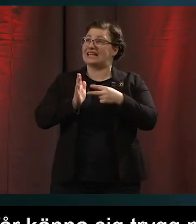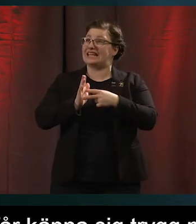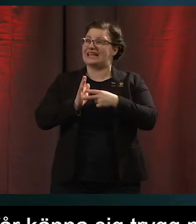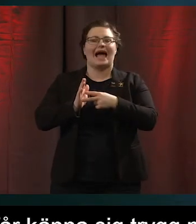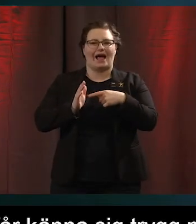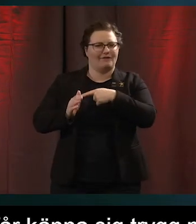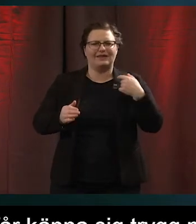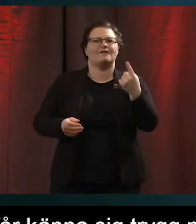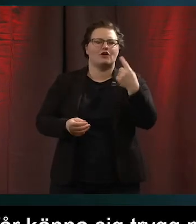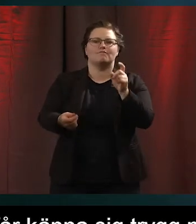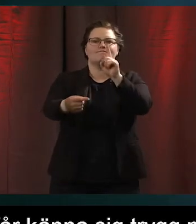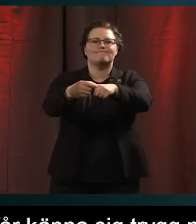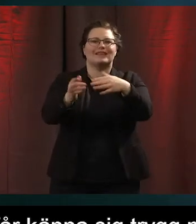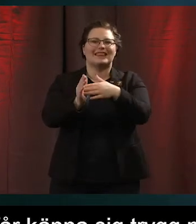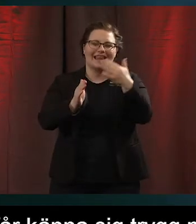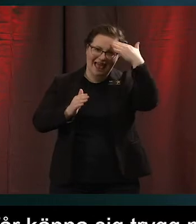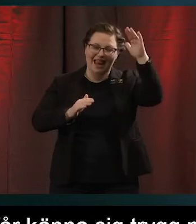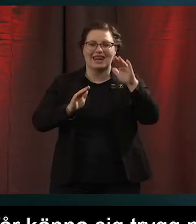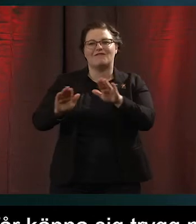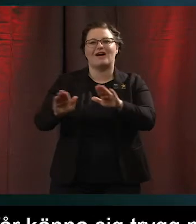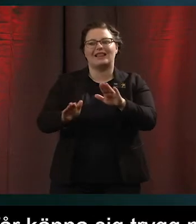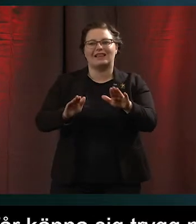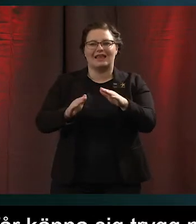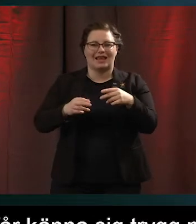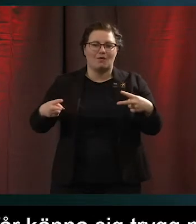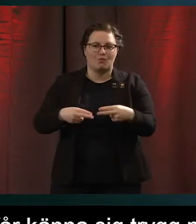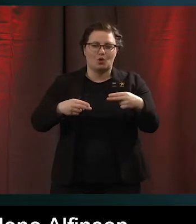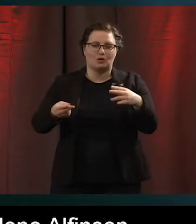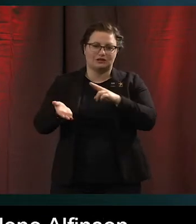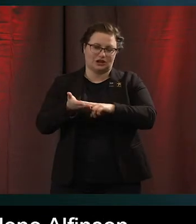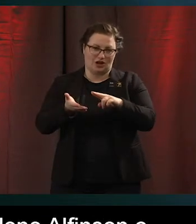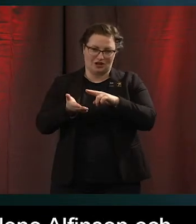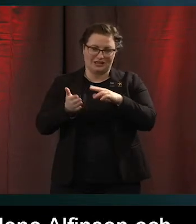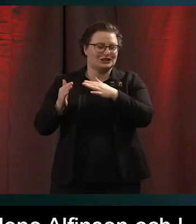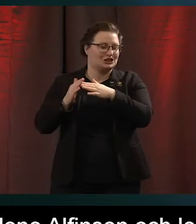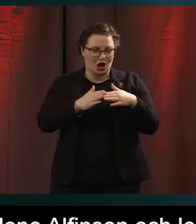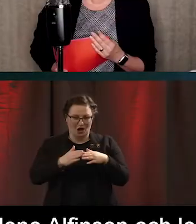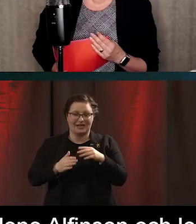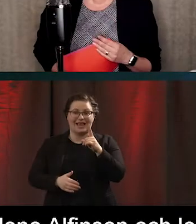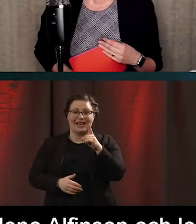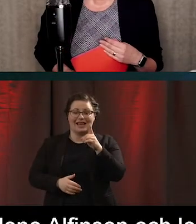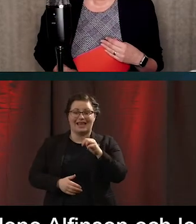vård- och äldreförvaltningen i Borås stad. Madeleine Alfinsson och Lena Dahlberg. Hallå!